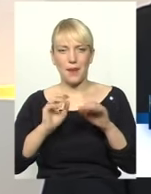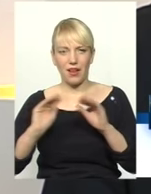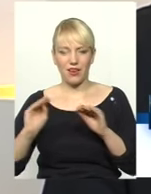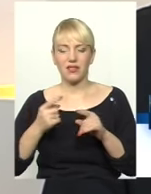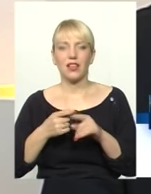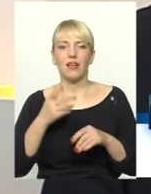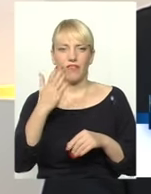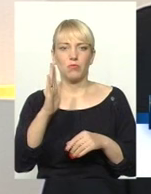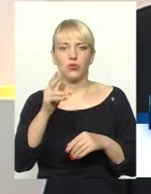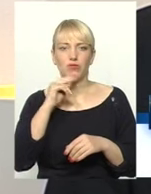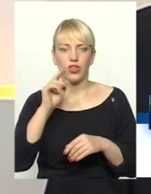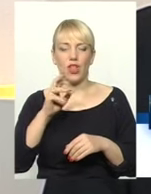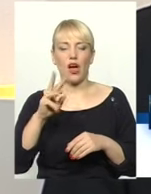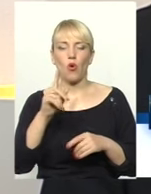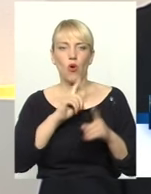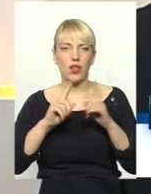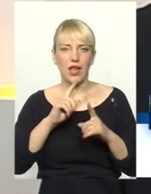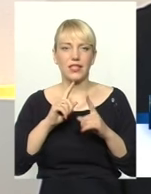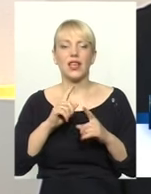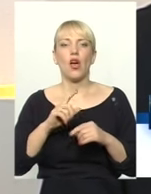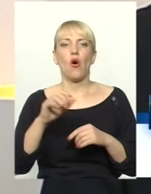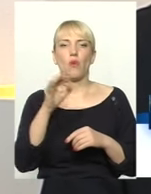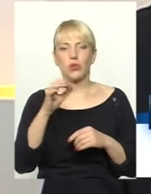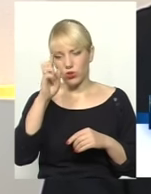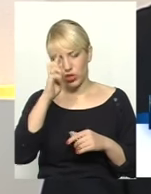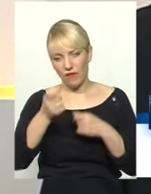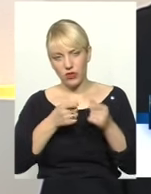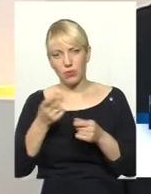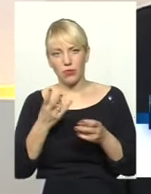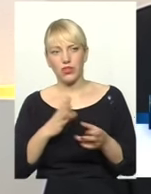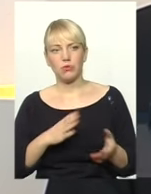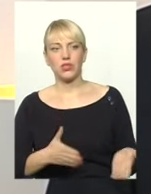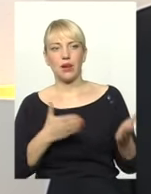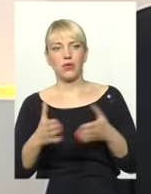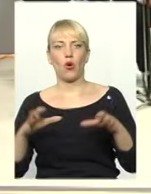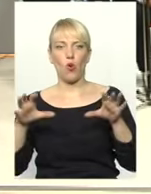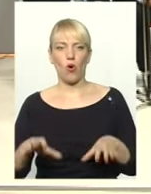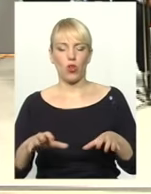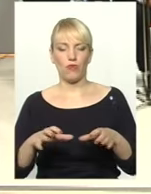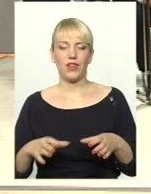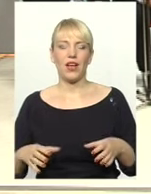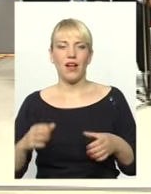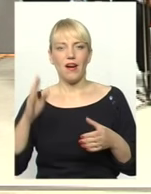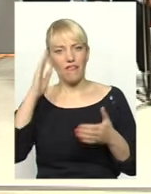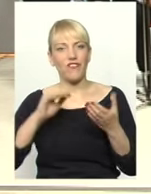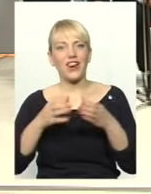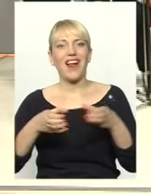на колеги обласної державної адміністрації, я думаю, повинні запрошуватися голови фракції, хоча б...